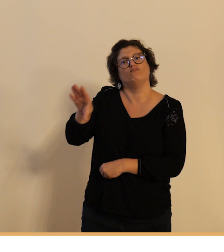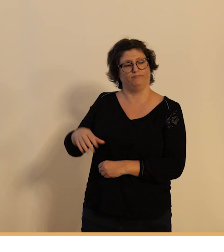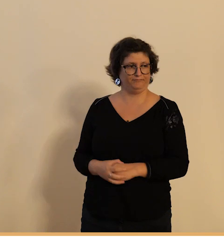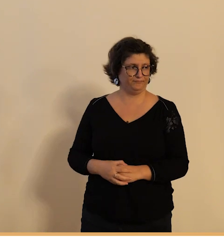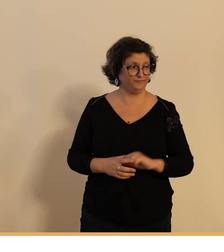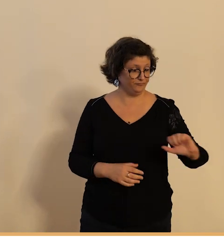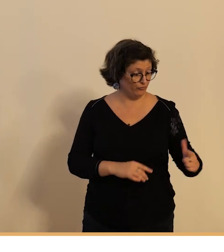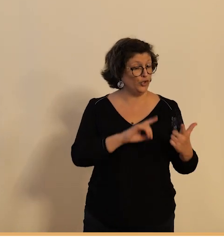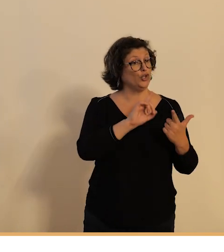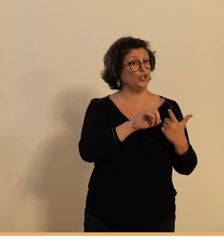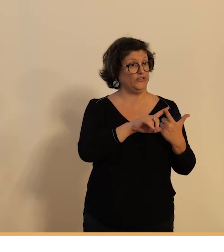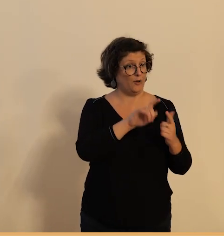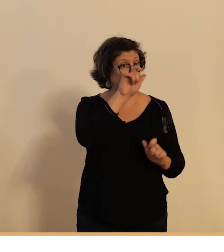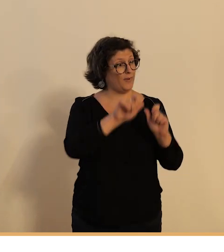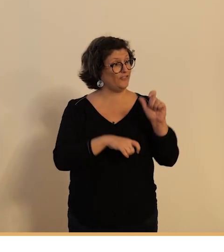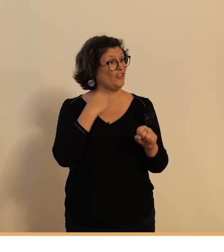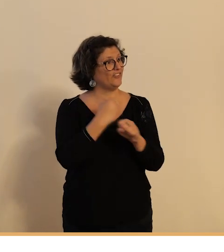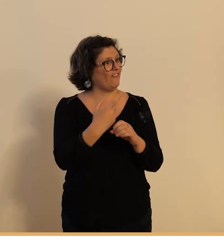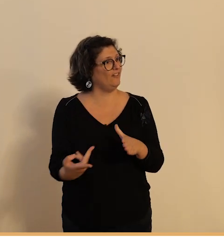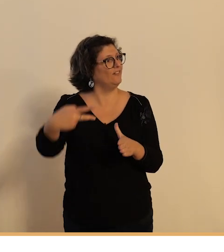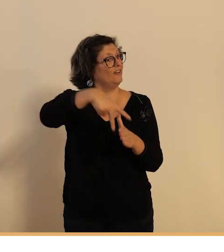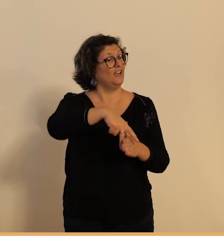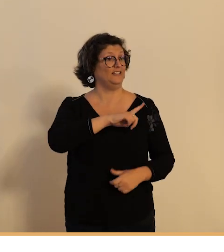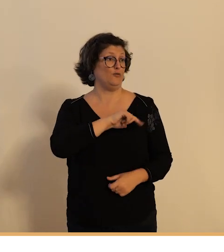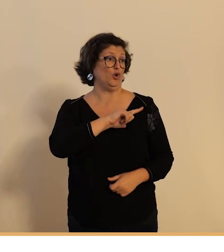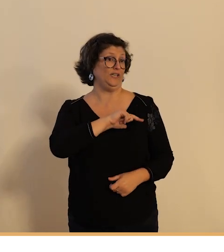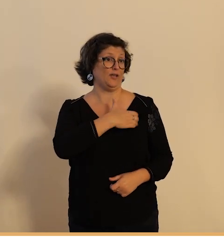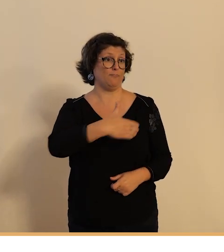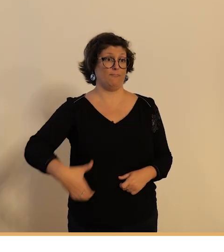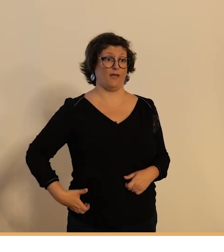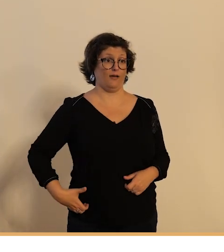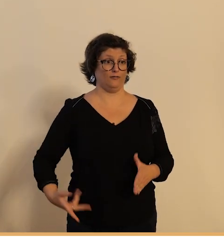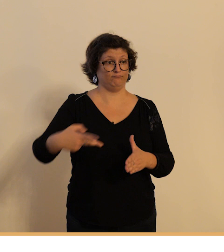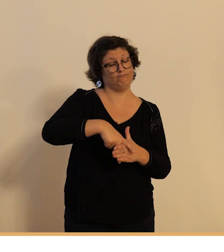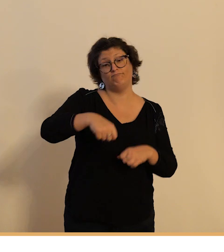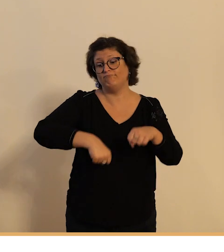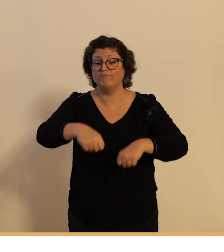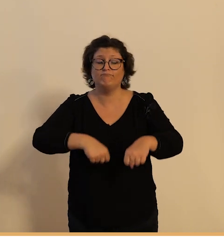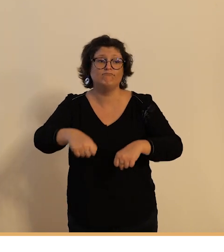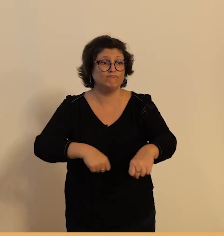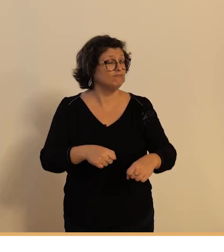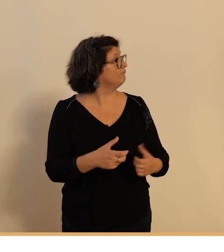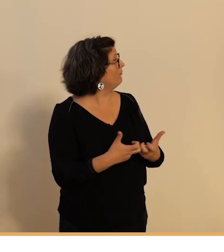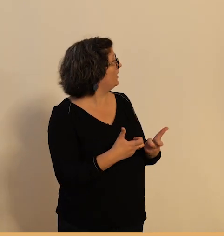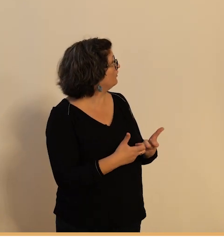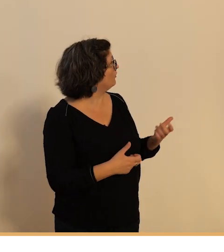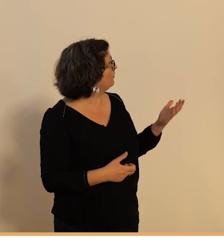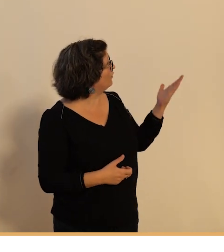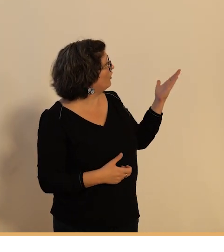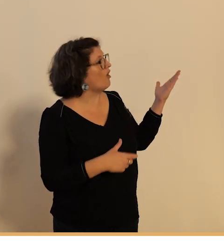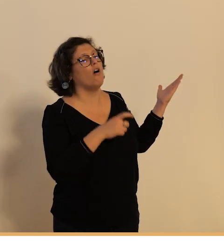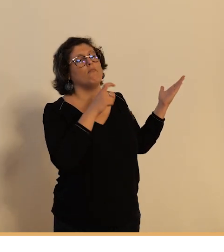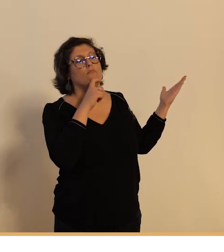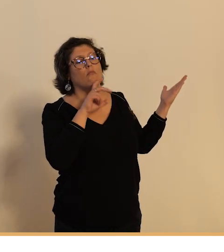le policier municipal l'agent de police municipal alors la police municipale que nous voyons sur les clichés que je vais vous